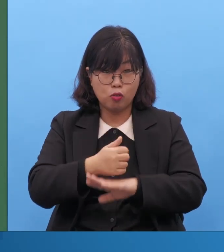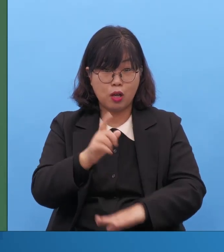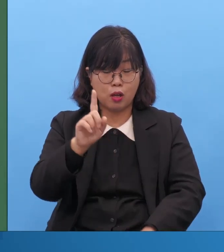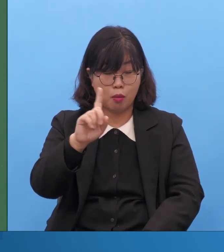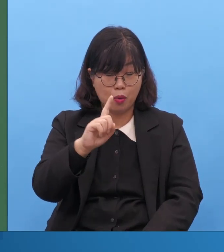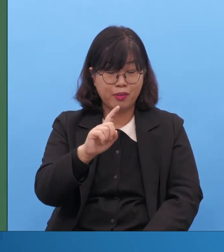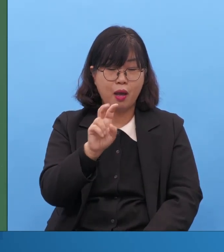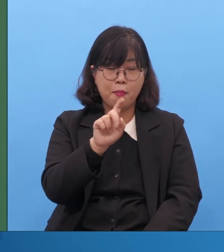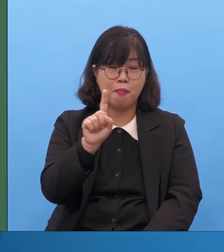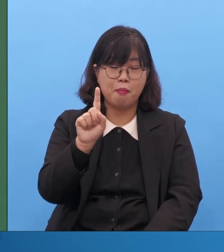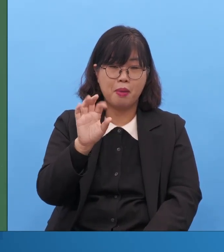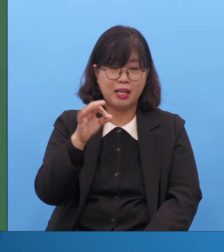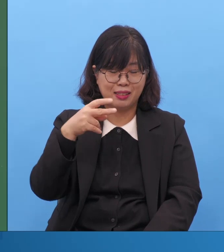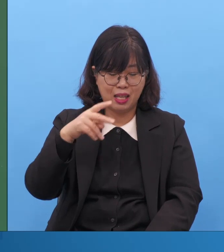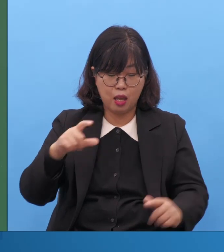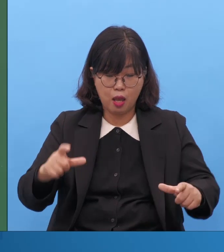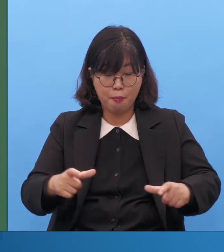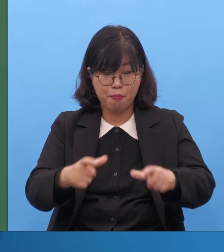이건 뭡니까?